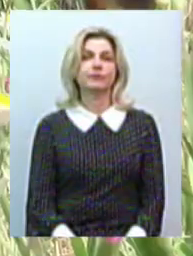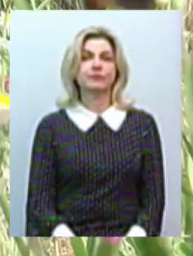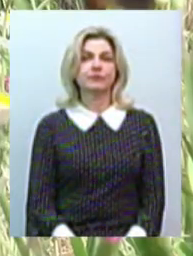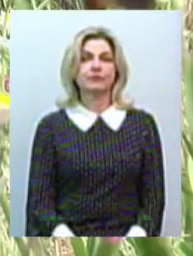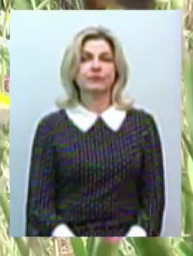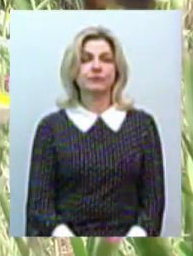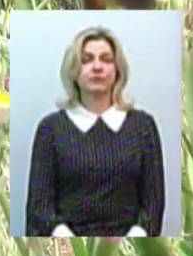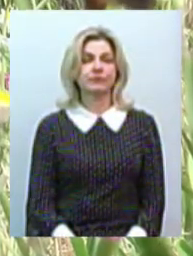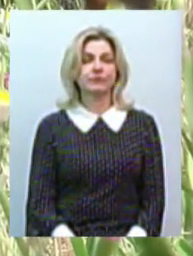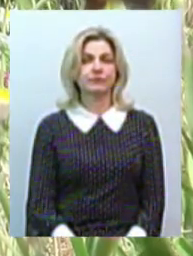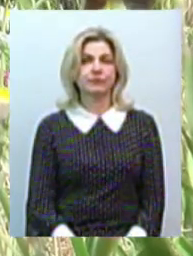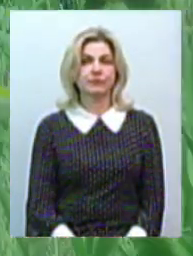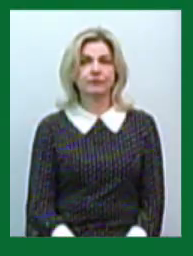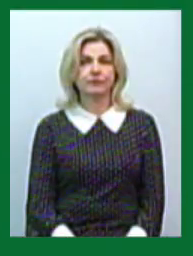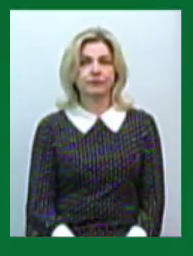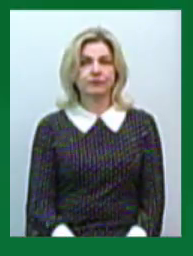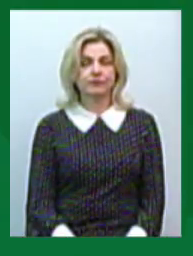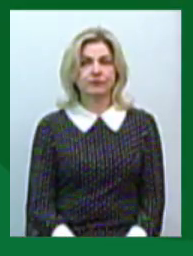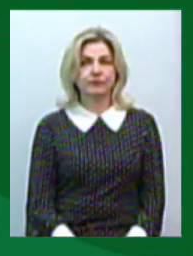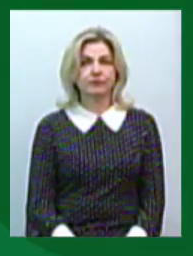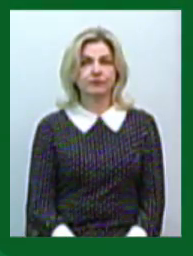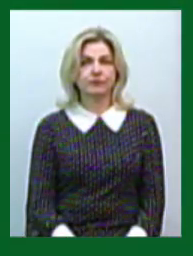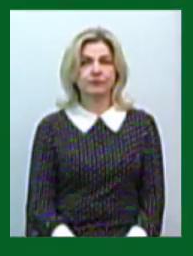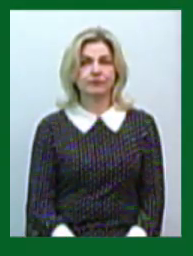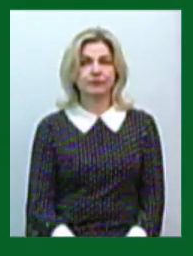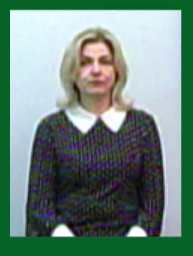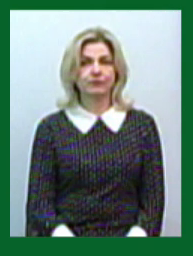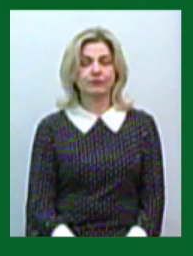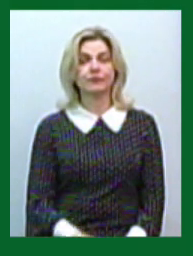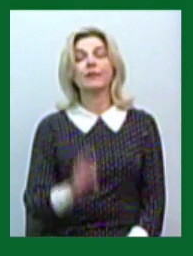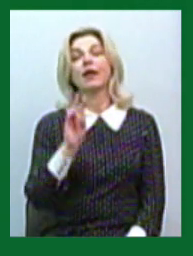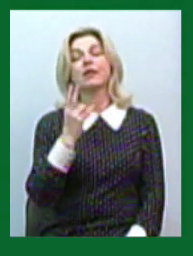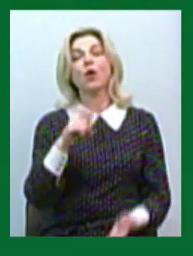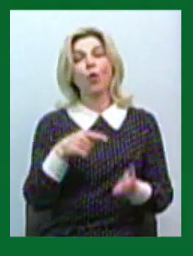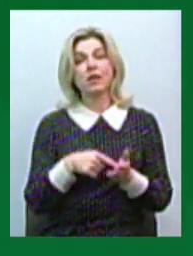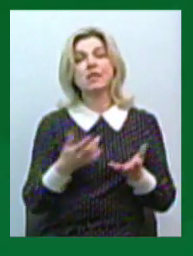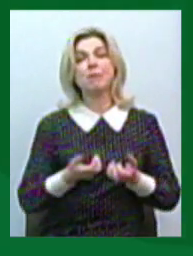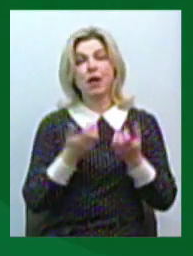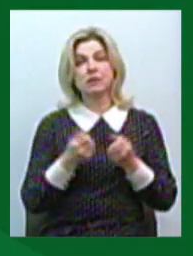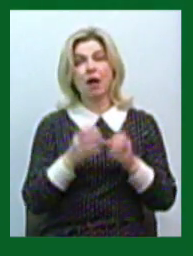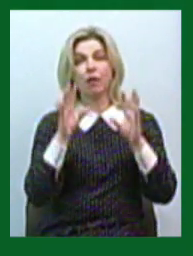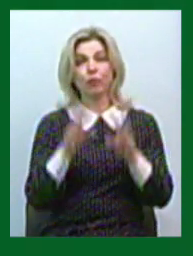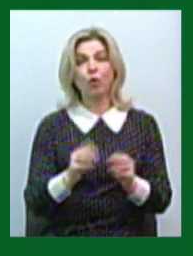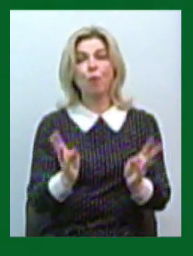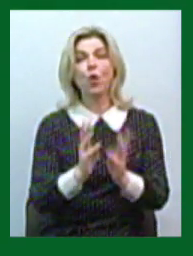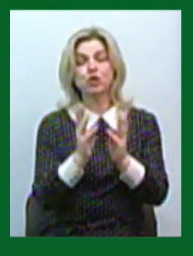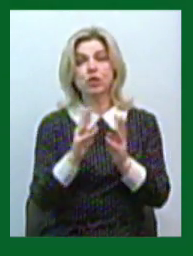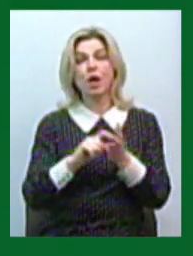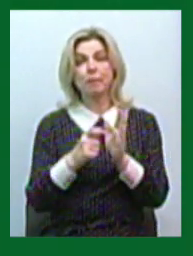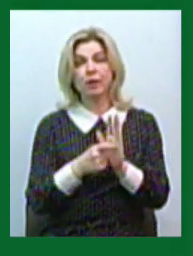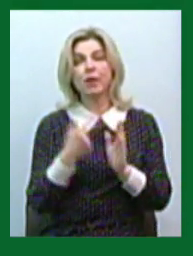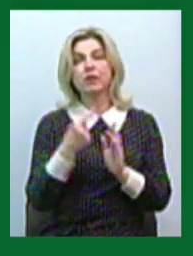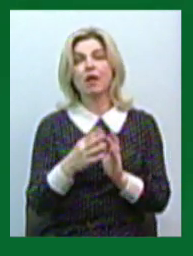новина на Суспільному, Миколаїв. В Миколаїві рятувальники гасили пожежу в приміщенні, де